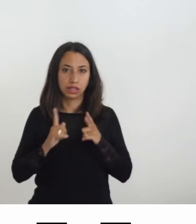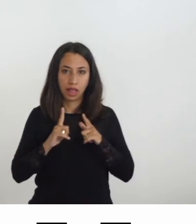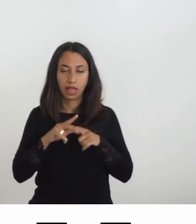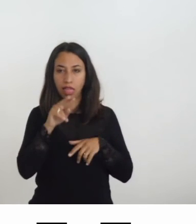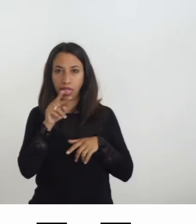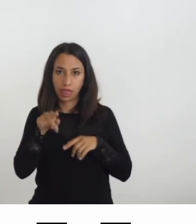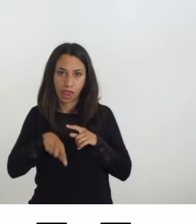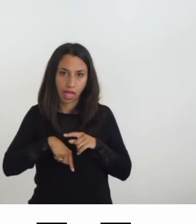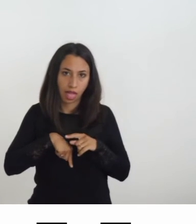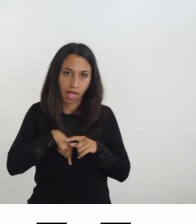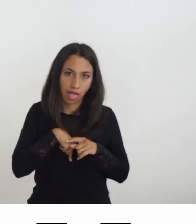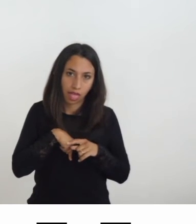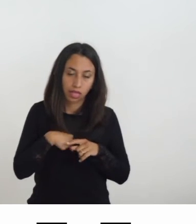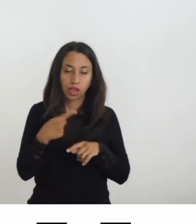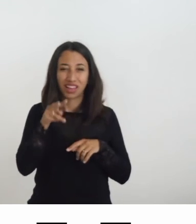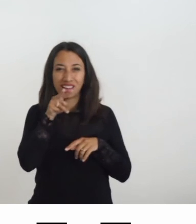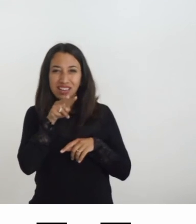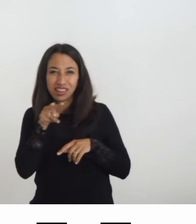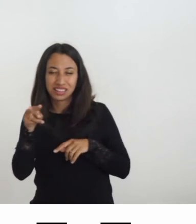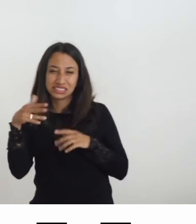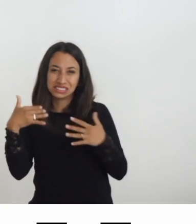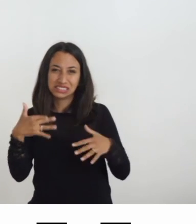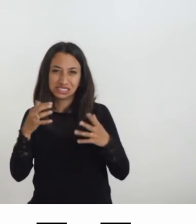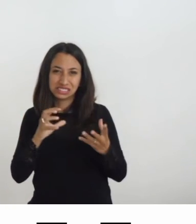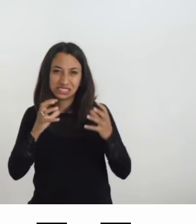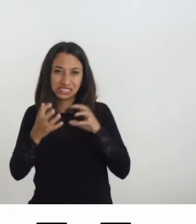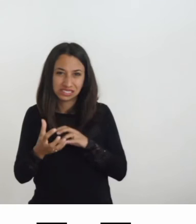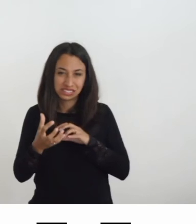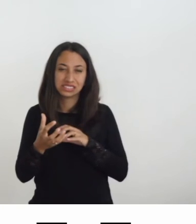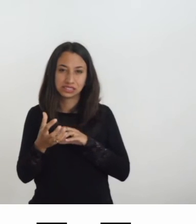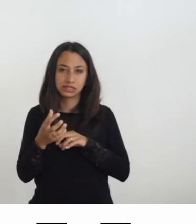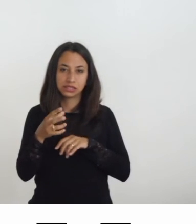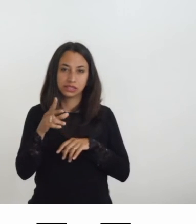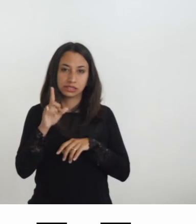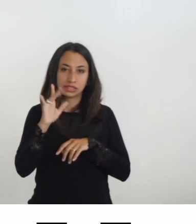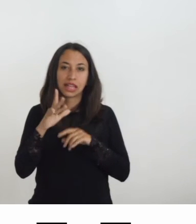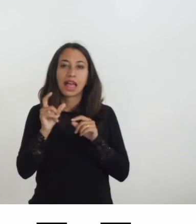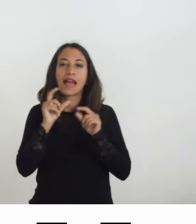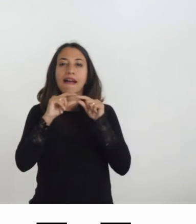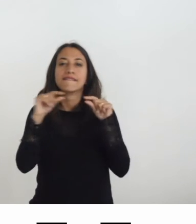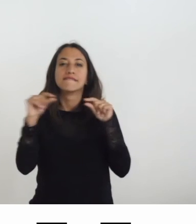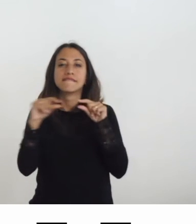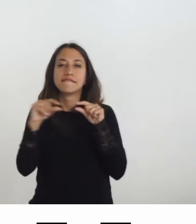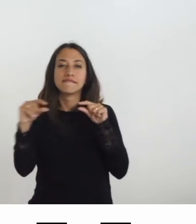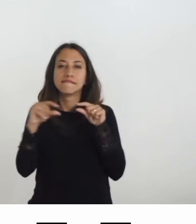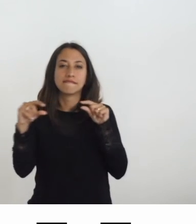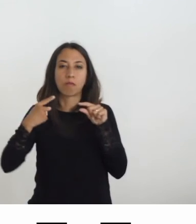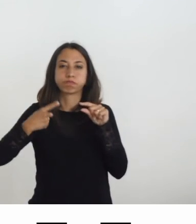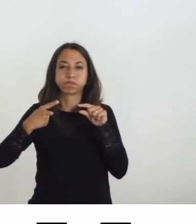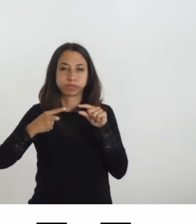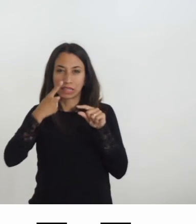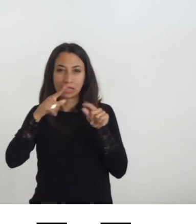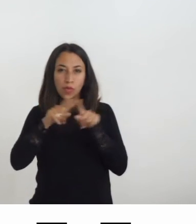la lettura anche perché la nostra lettura è complessiva le leggi della Gestalt ci dicono leggiamo la forma e la